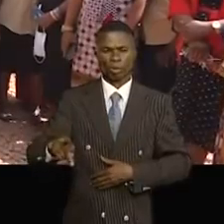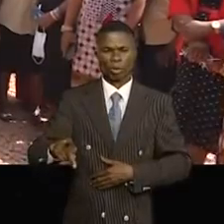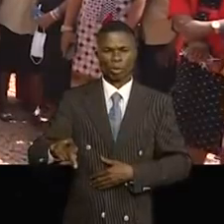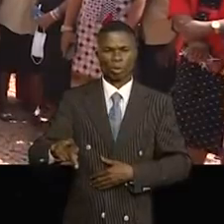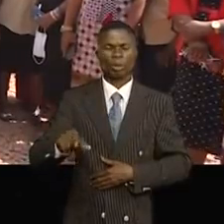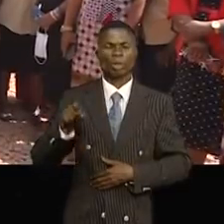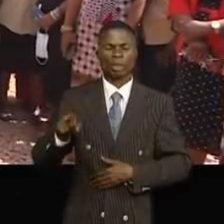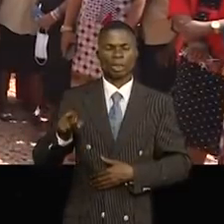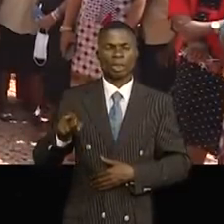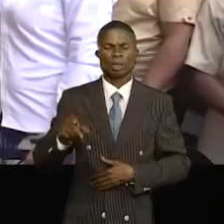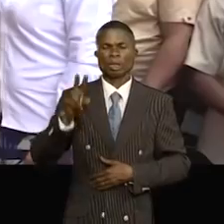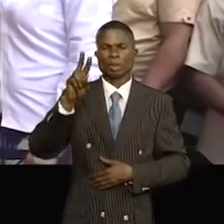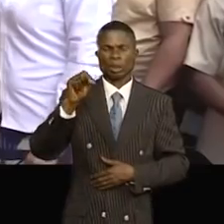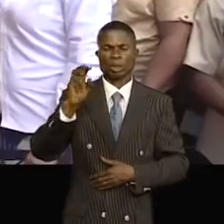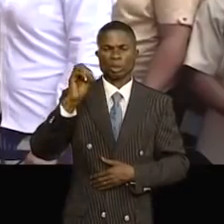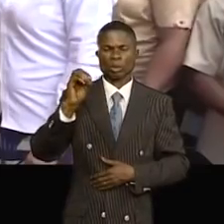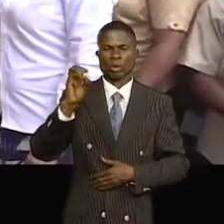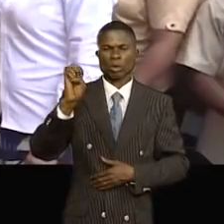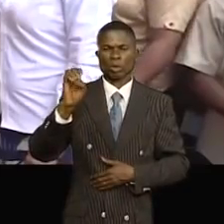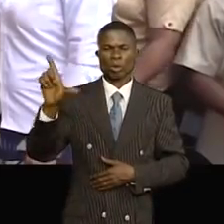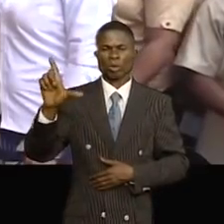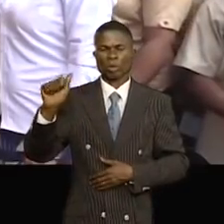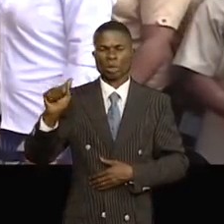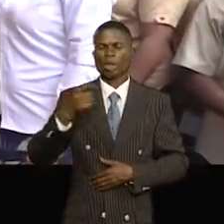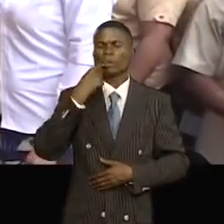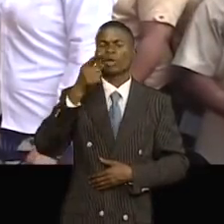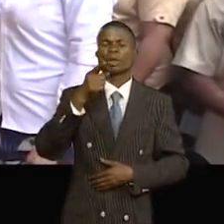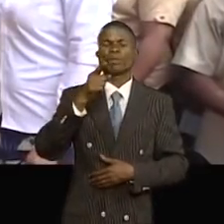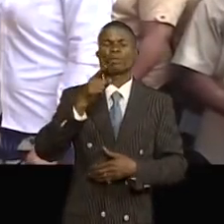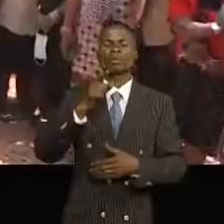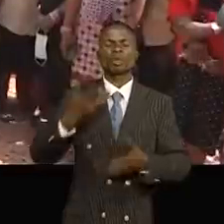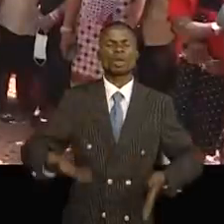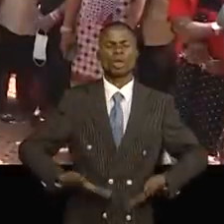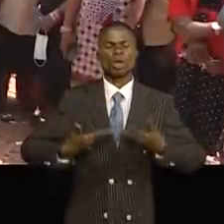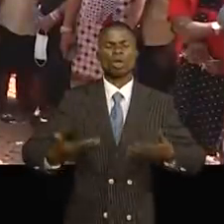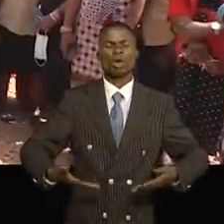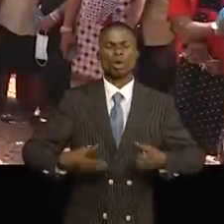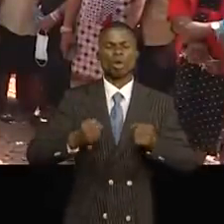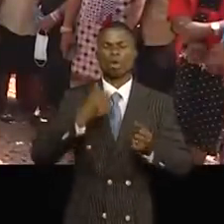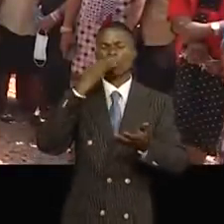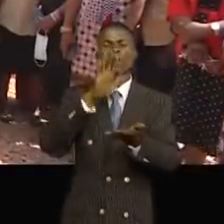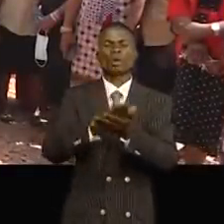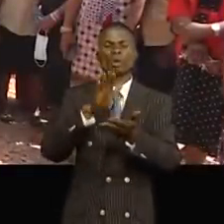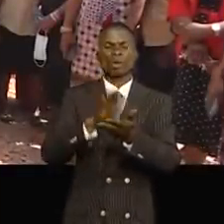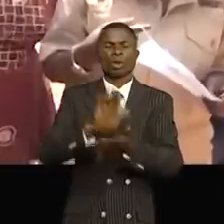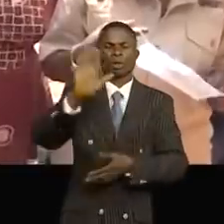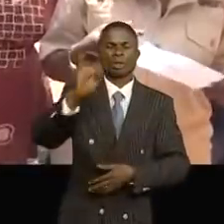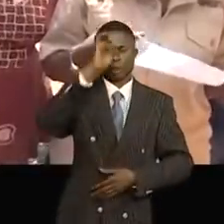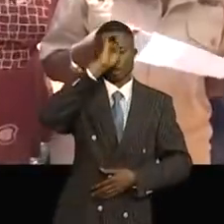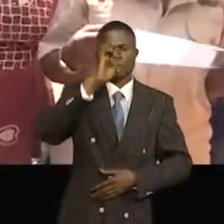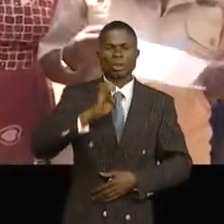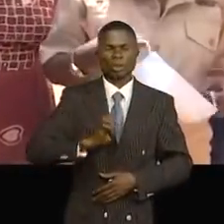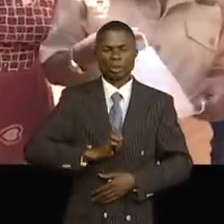Mwachont Noela adressons nos sincères chaleureuses félicitations à son excellence